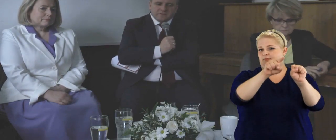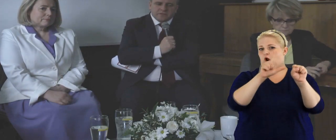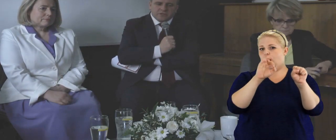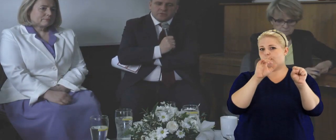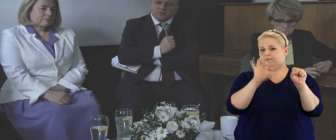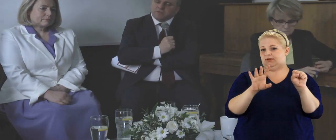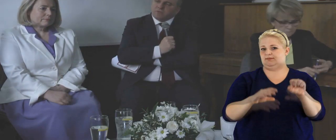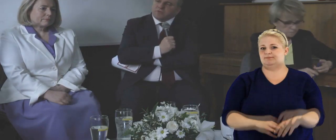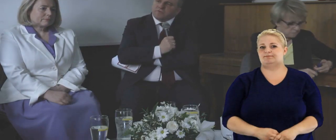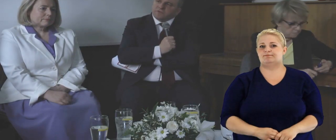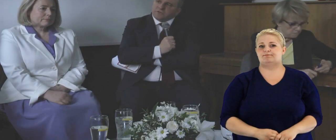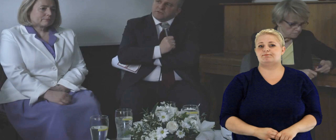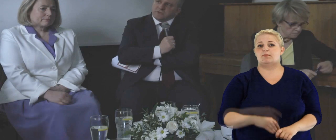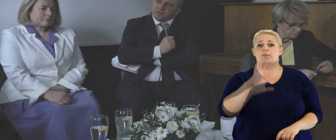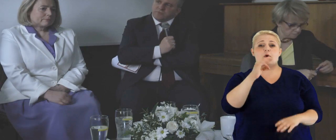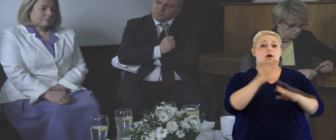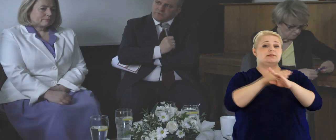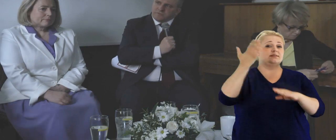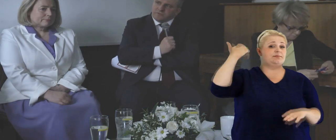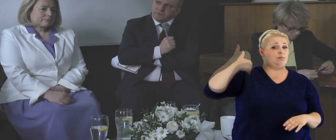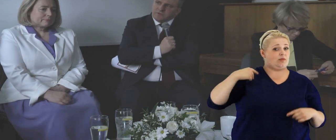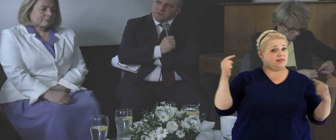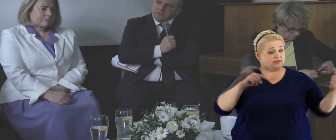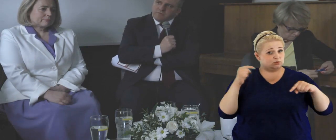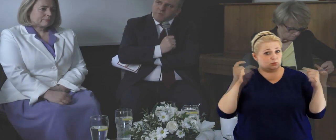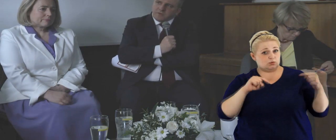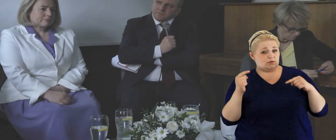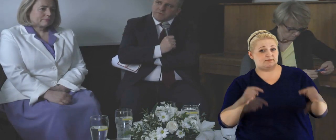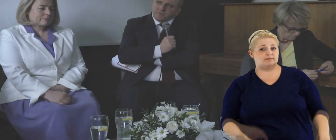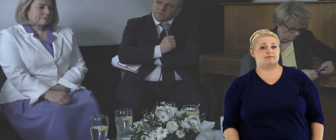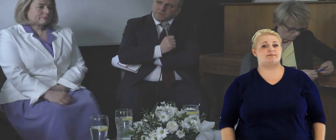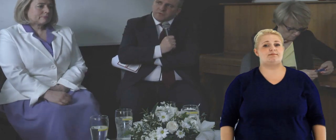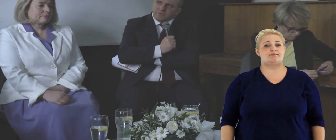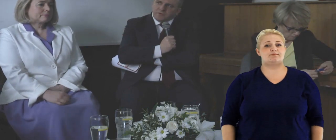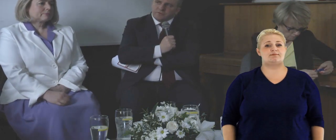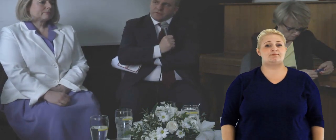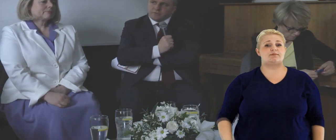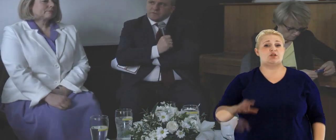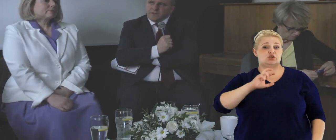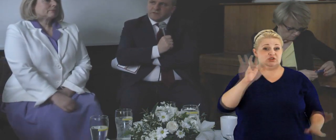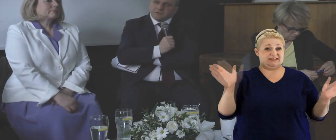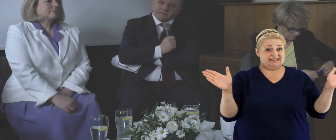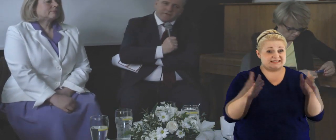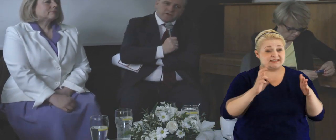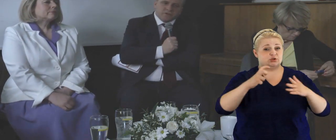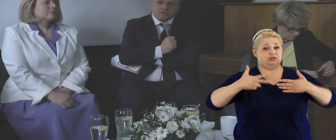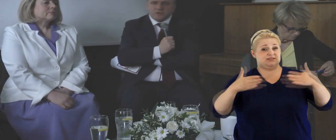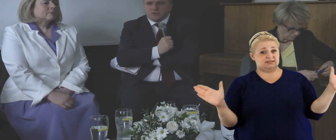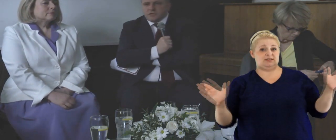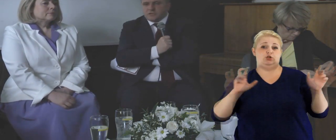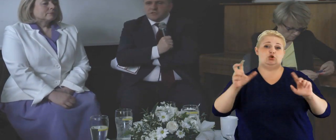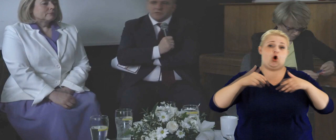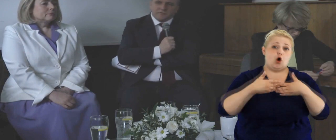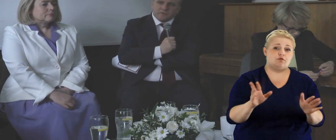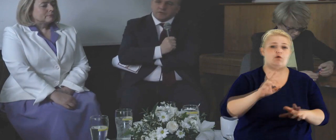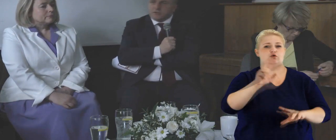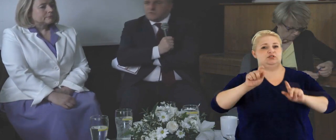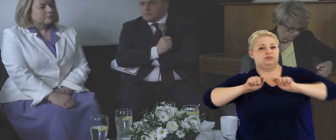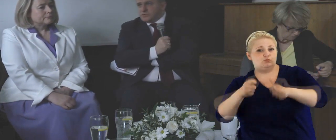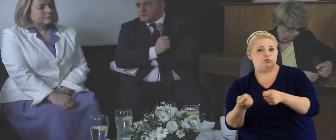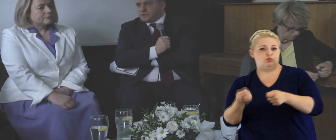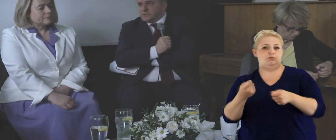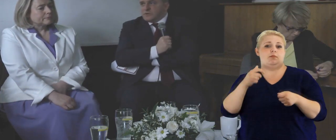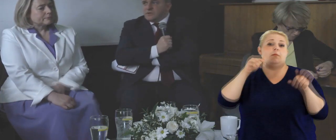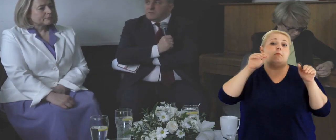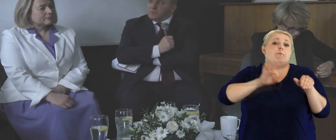Nawet rzeczy, których nie można uchwycić od strony lobbystów, bo państwo przed chwilą o tym dyskutowali, czy zawężyć, czy rozszerzyć, czy otworzyć,